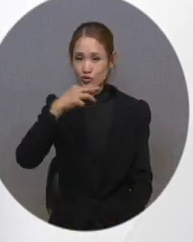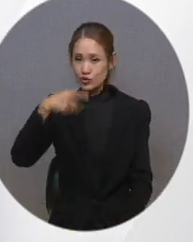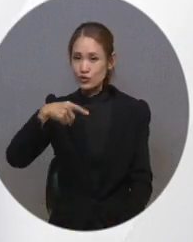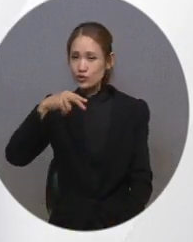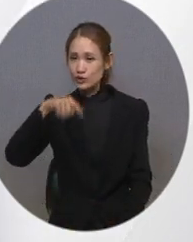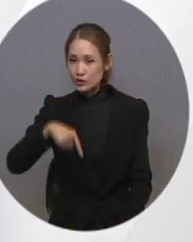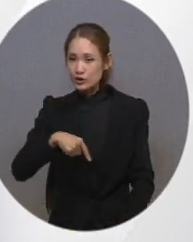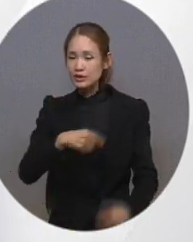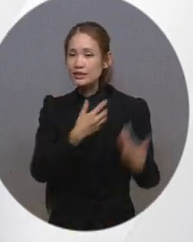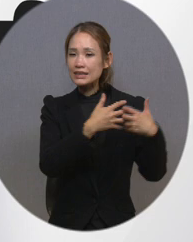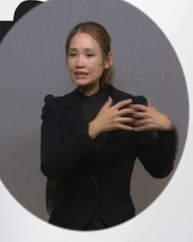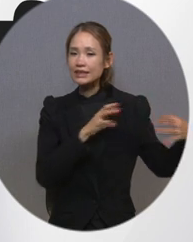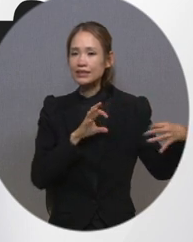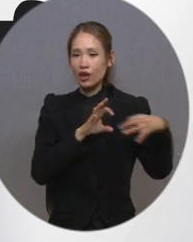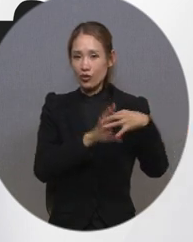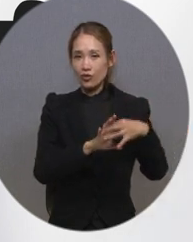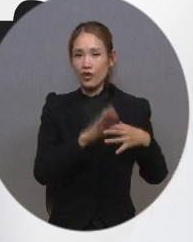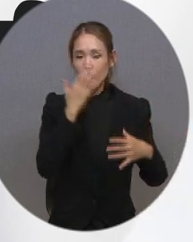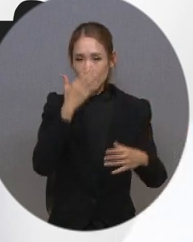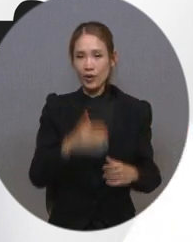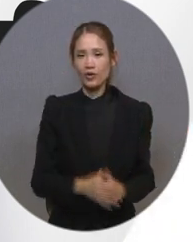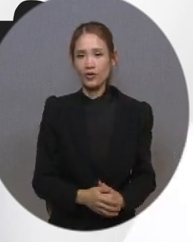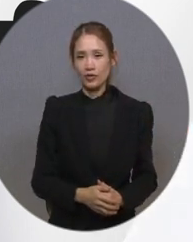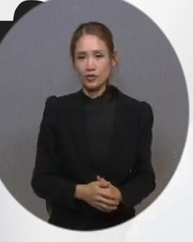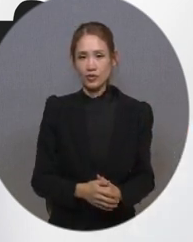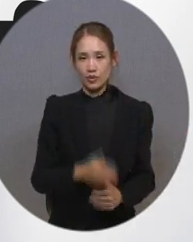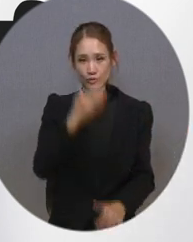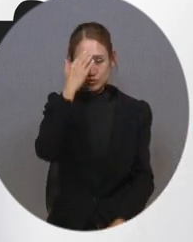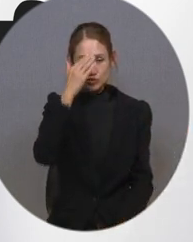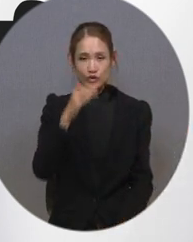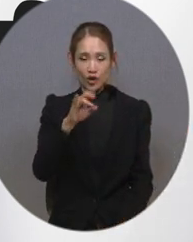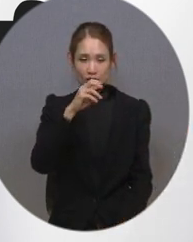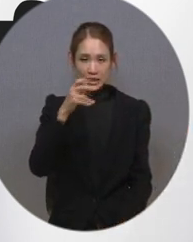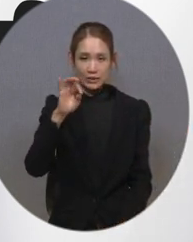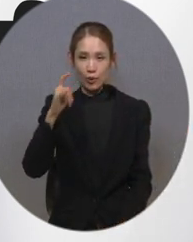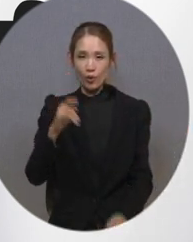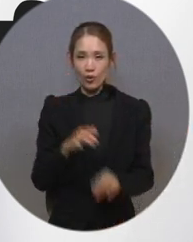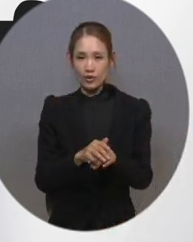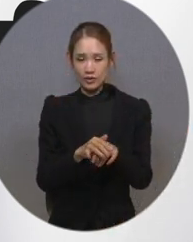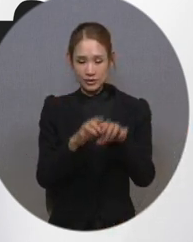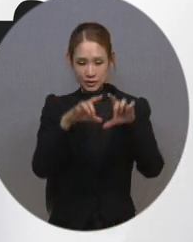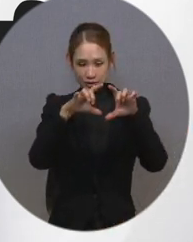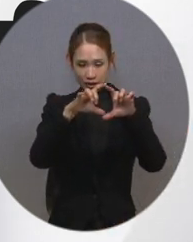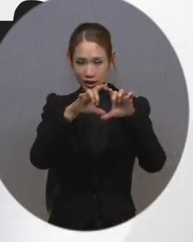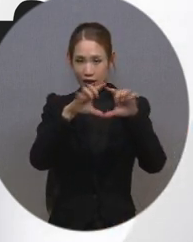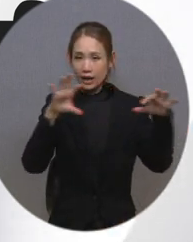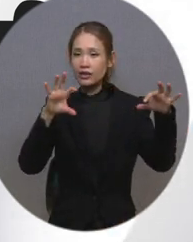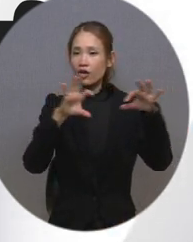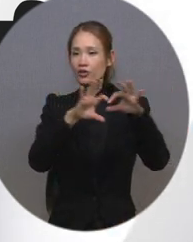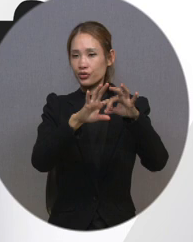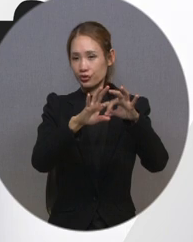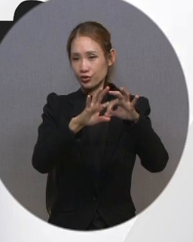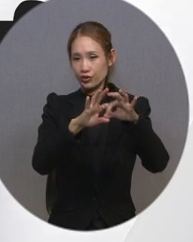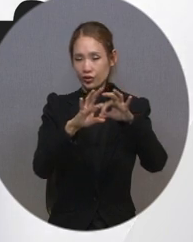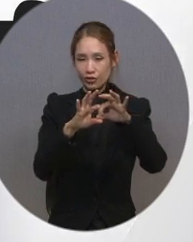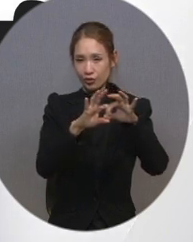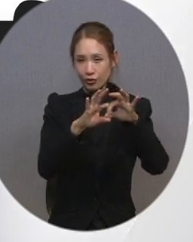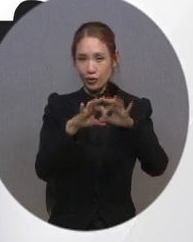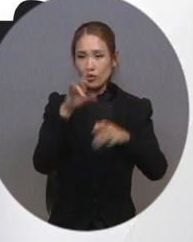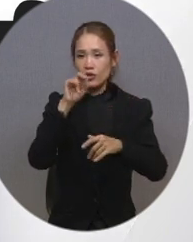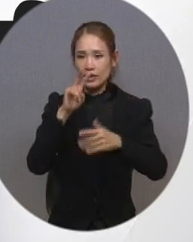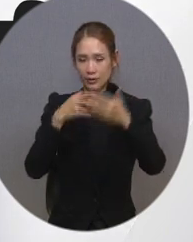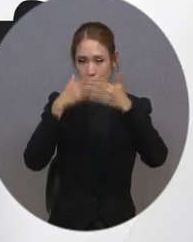가능합니다. 무선 키보드, 무선 리모컨 등 블루투스 기기와 연결을 통해 편리하게 TV 이용이